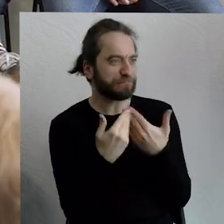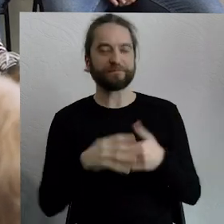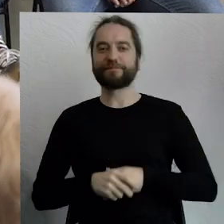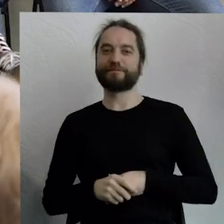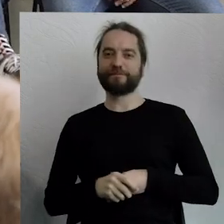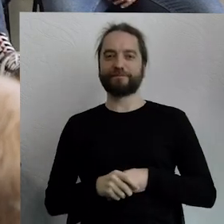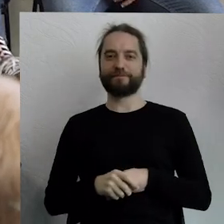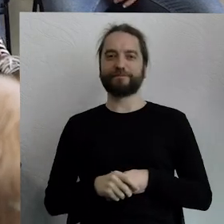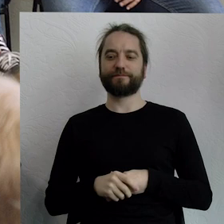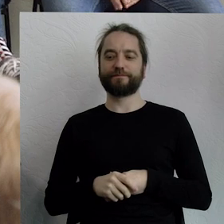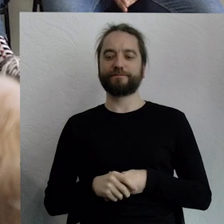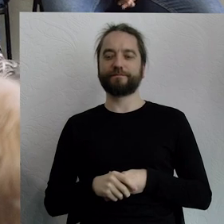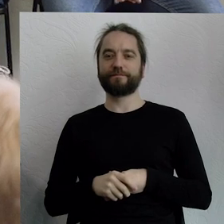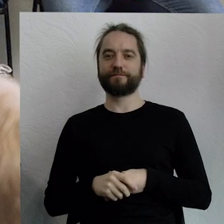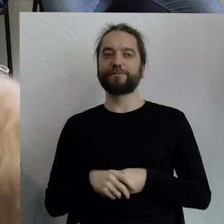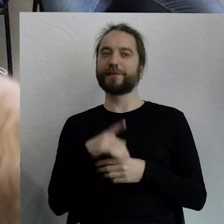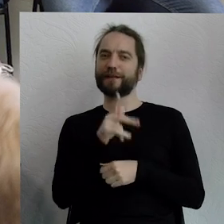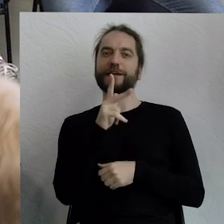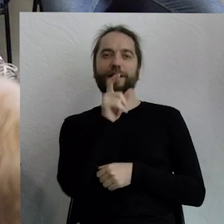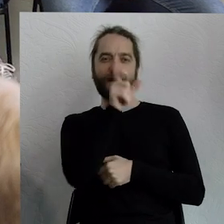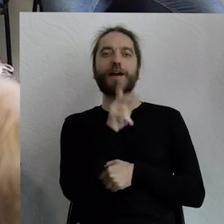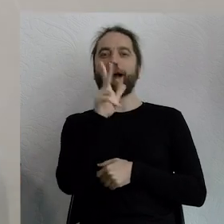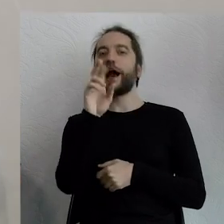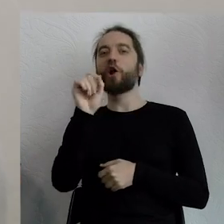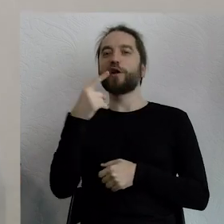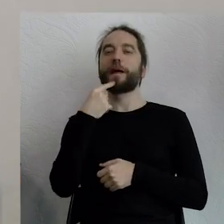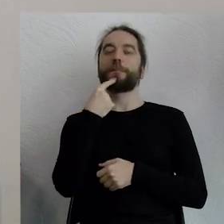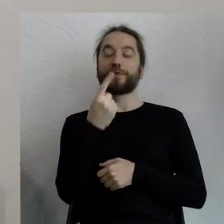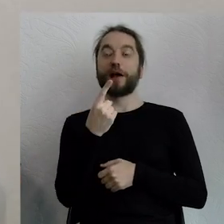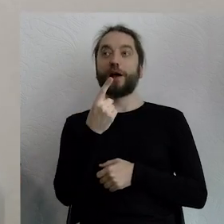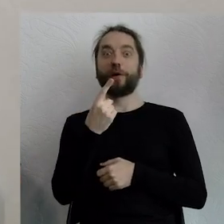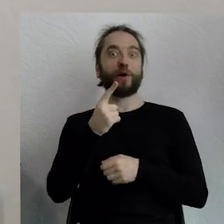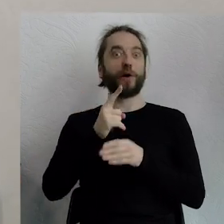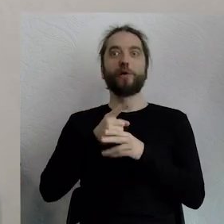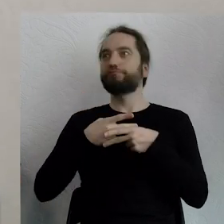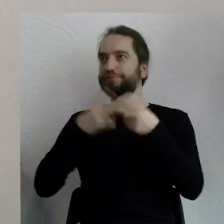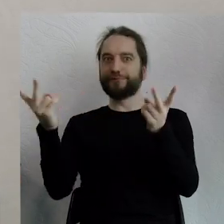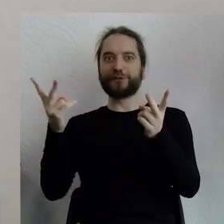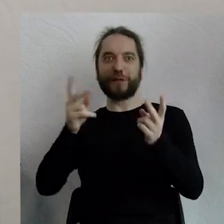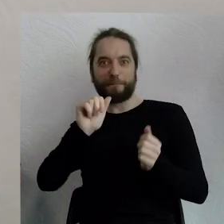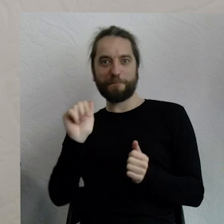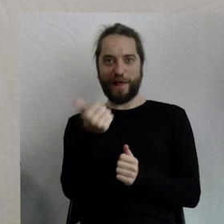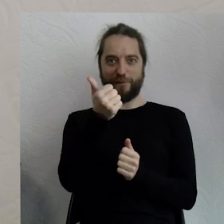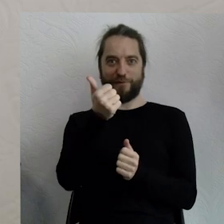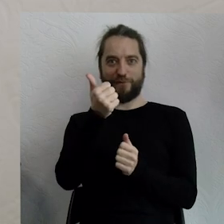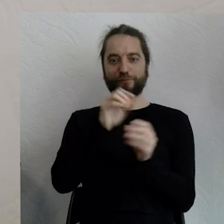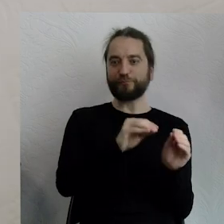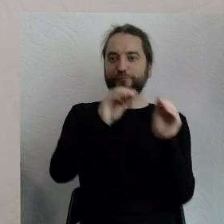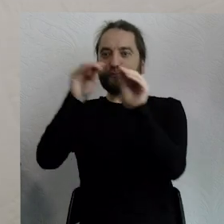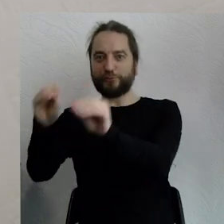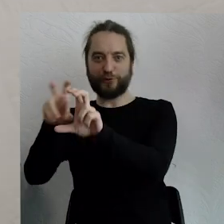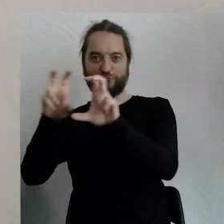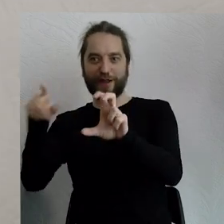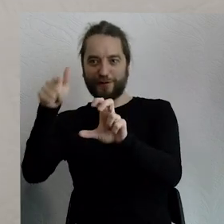jesteś, Karolino, pierwszą osobą, która publicznie wchodzi w naszą podróż w czasie. I też mam dużą wdzięczność, że